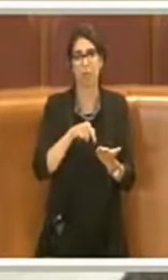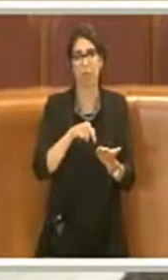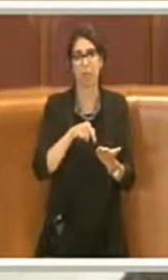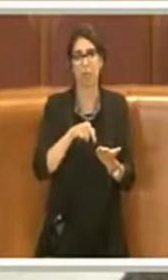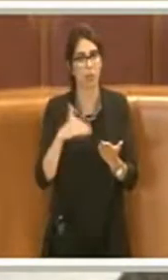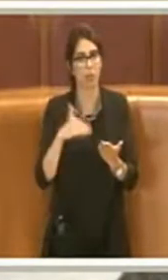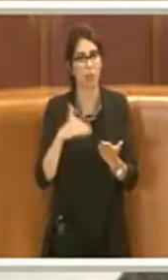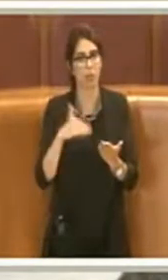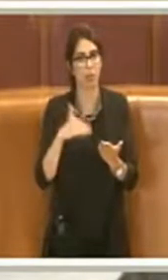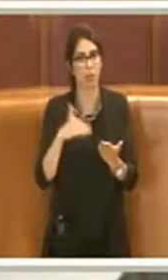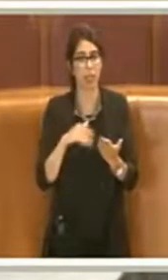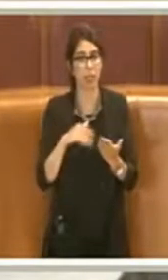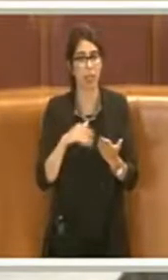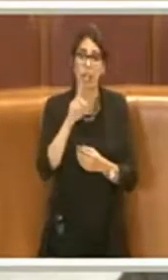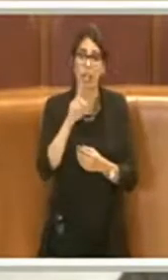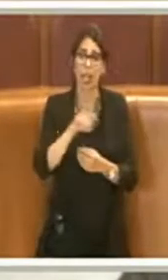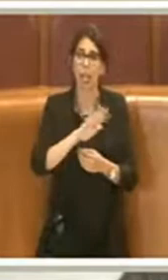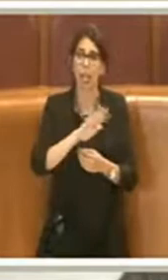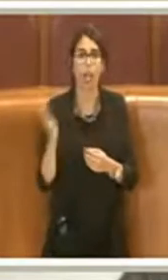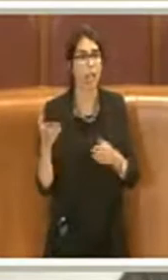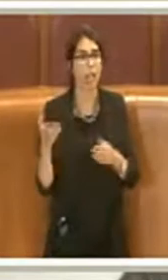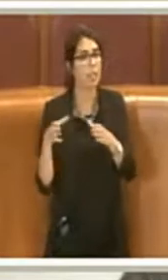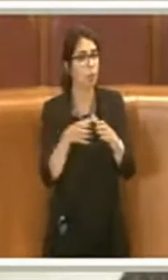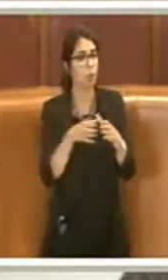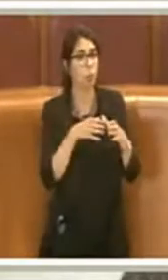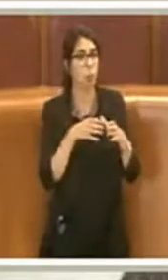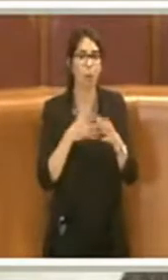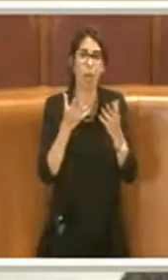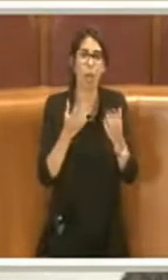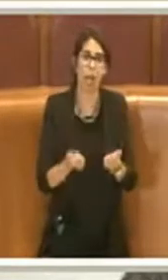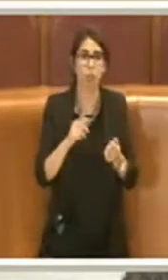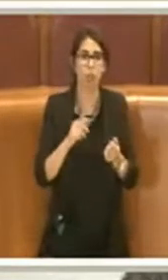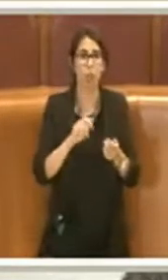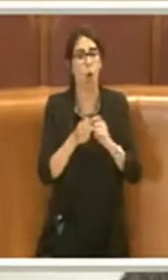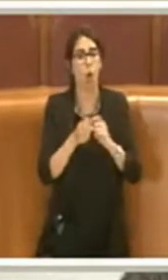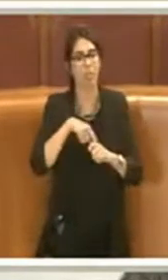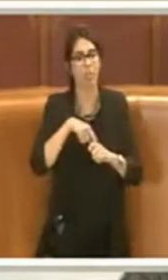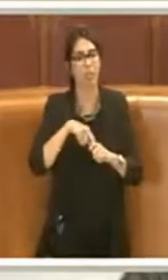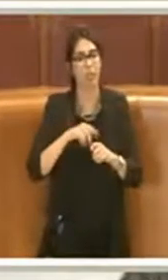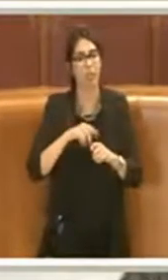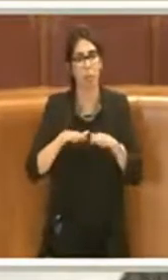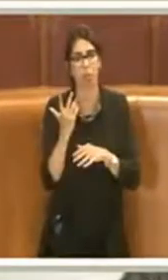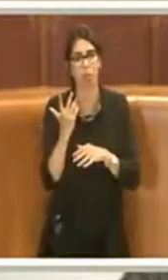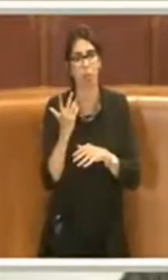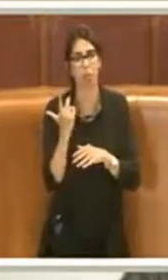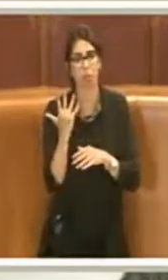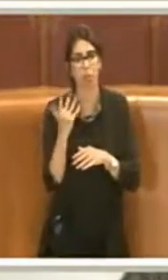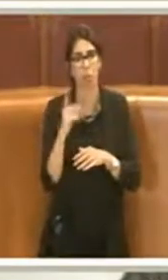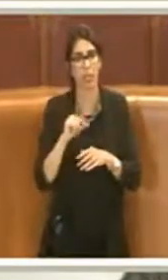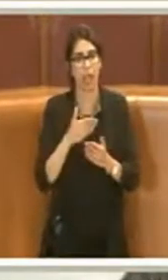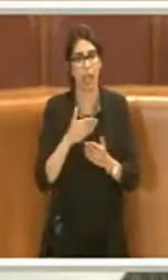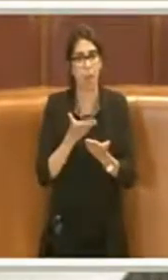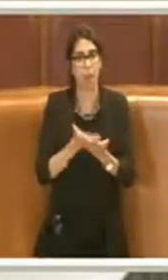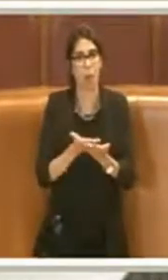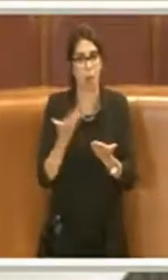gruppi che hanno accettato le modifiche proposte dal Movimento 5 Stelle perché questa è mozione veramente